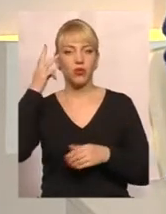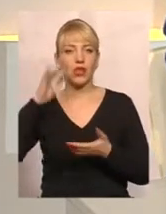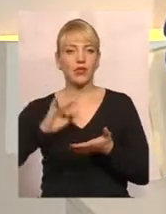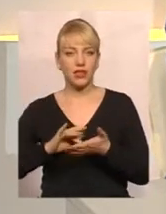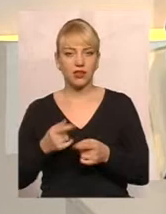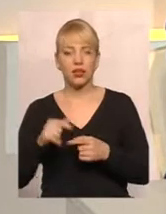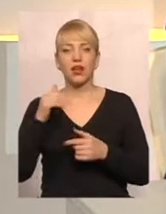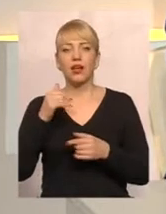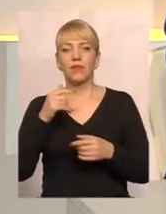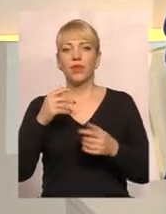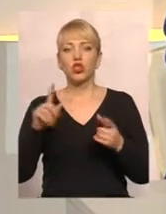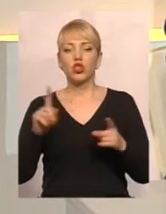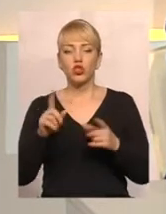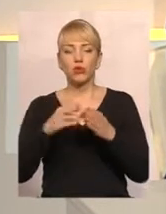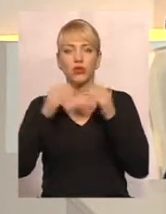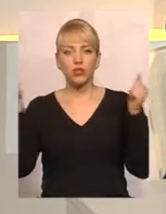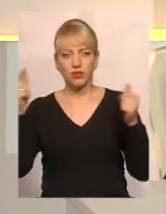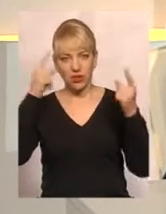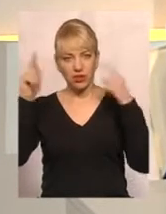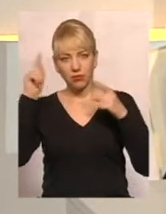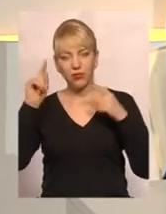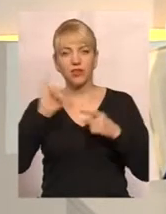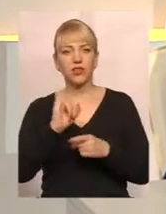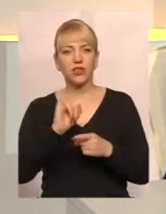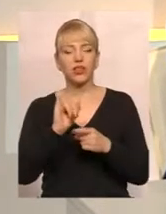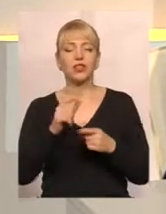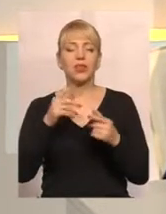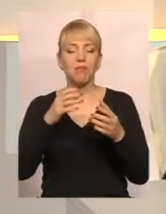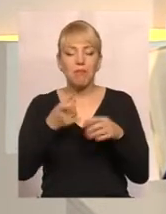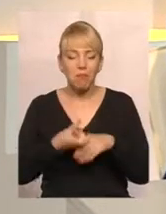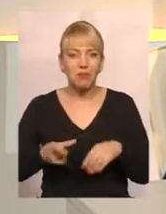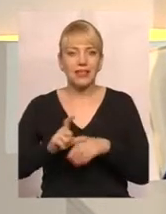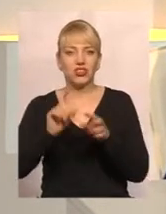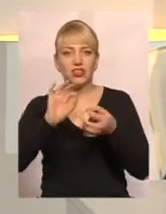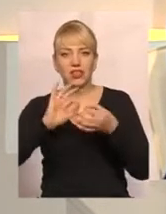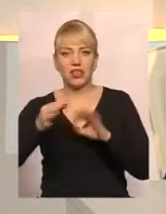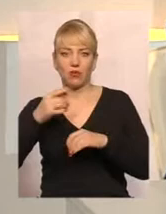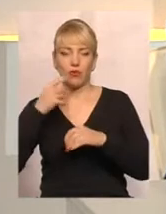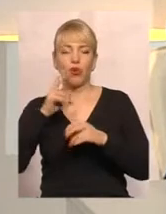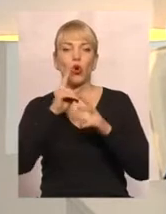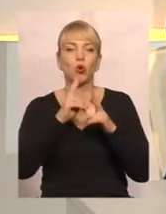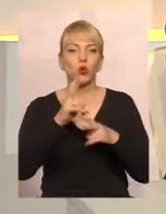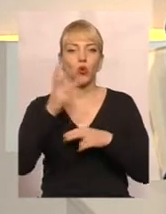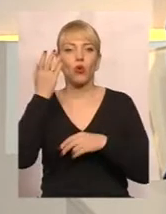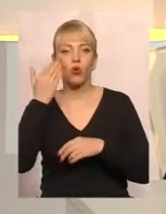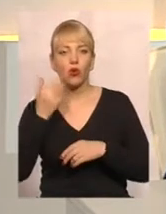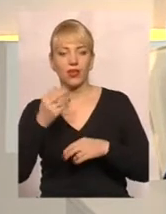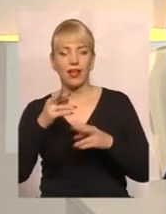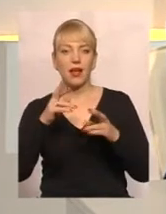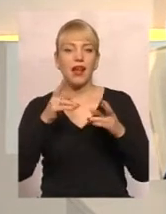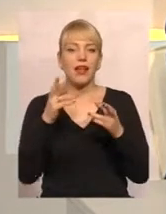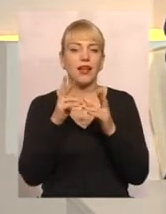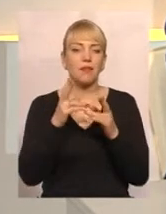аби розвіяти міфи і більш детальніше проговорити про те, хто, коли і яким чином має право і може